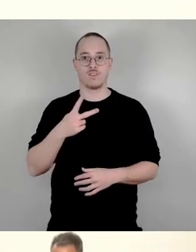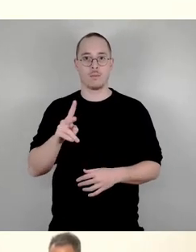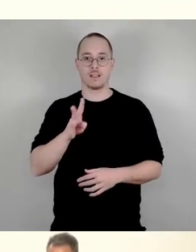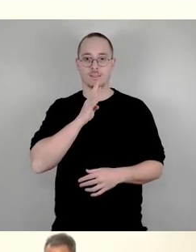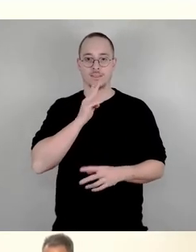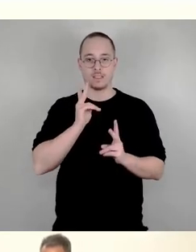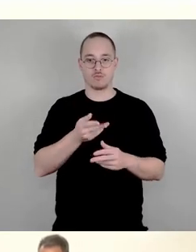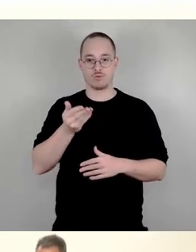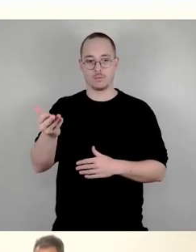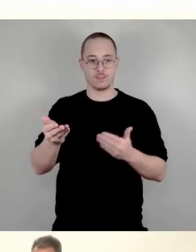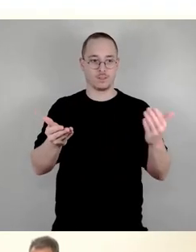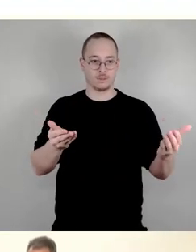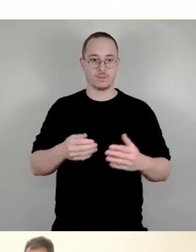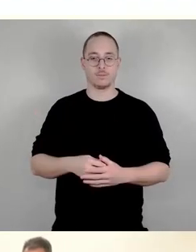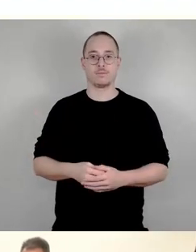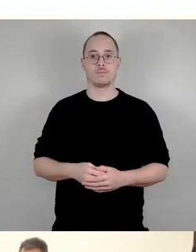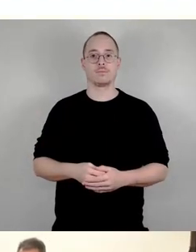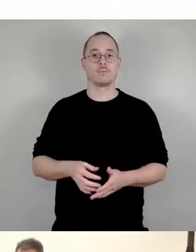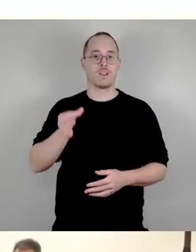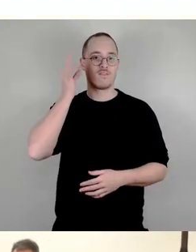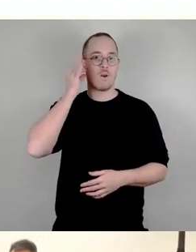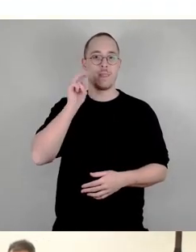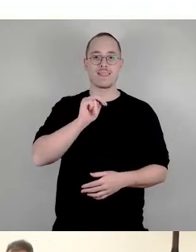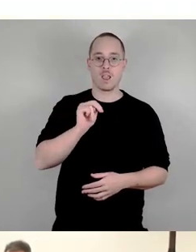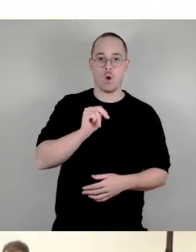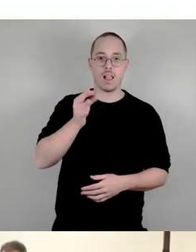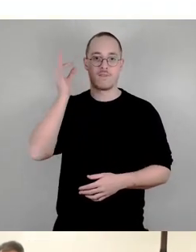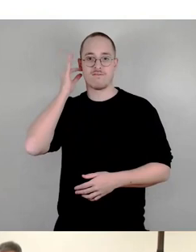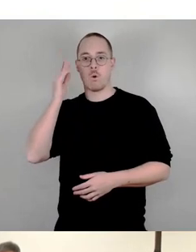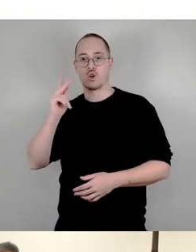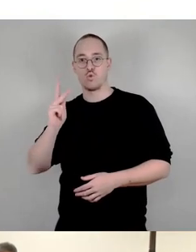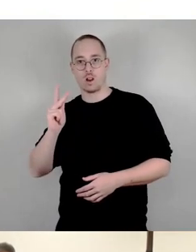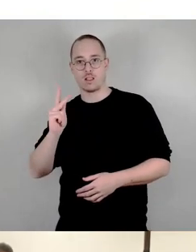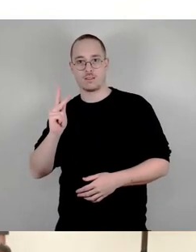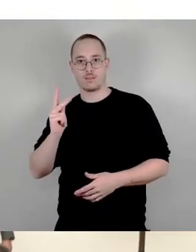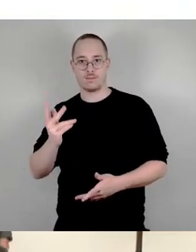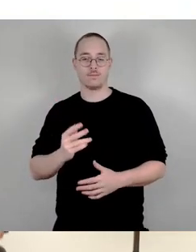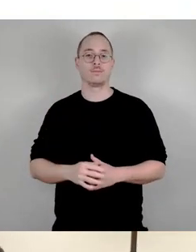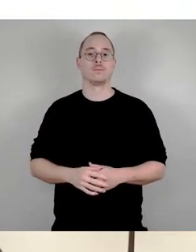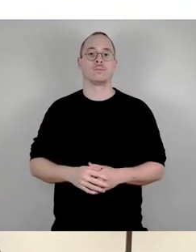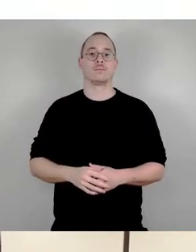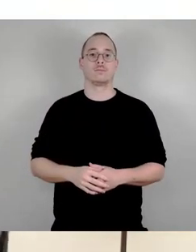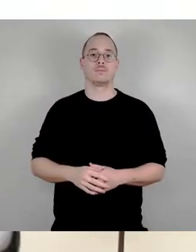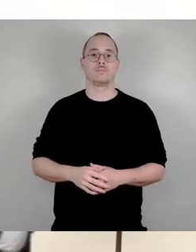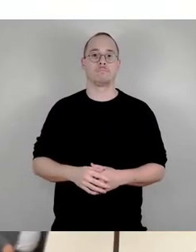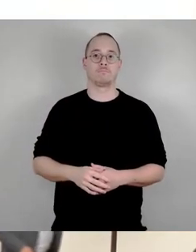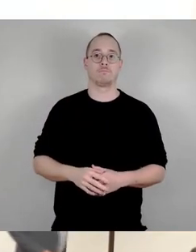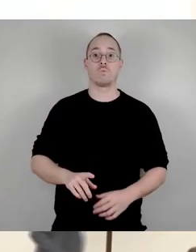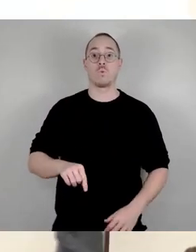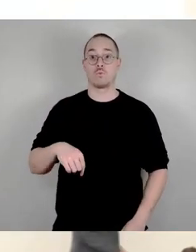und Frau Kuhnert. Dann steigen wir ein in die